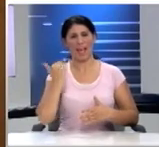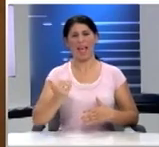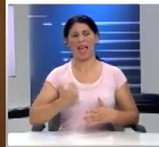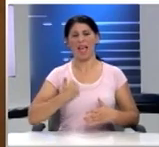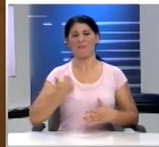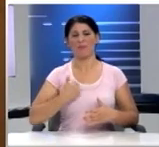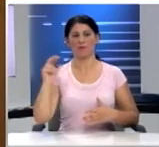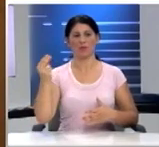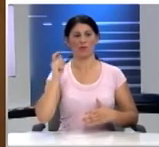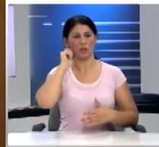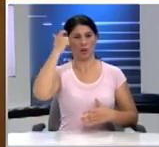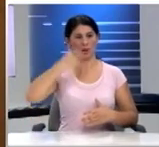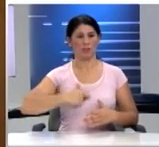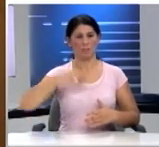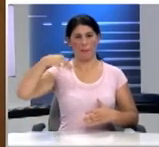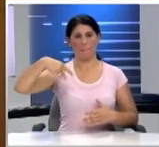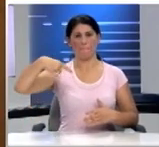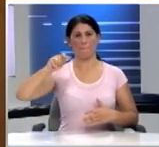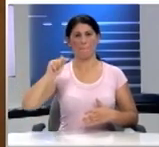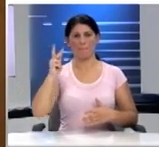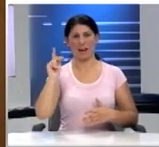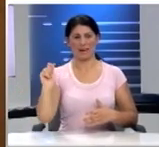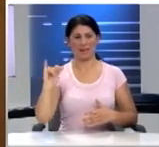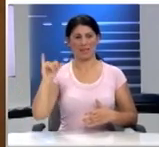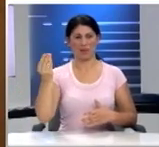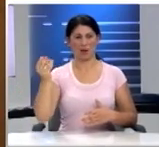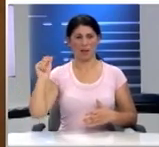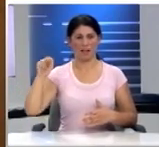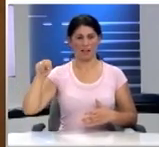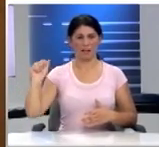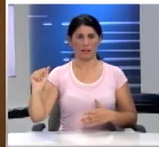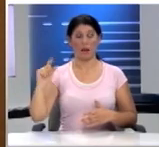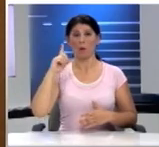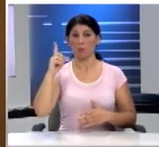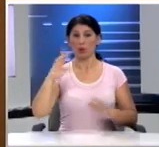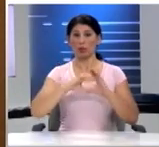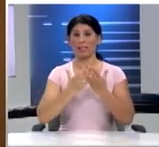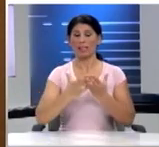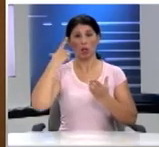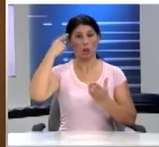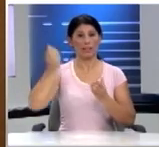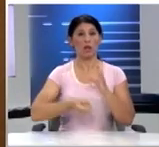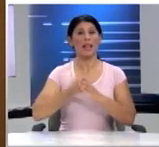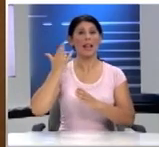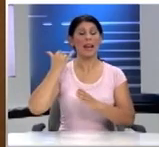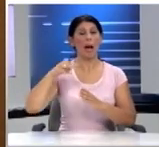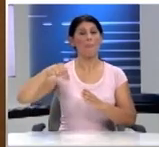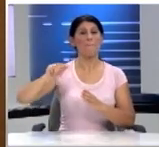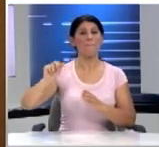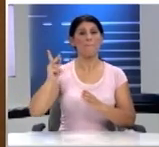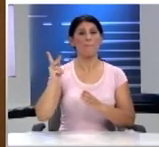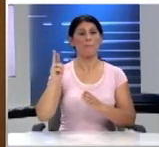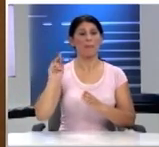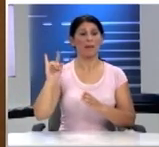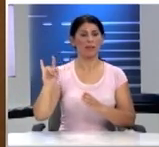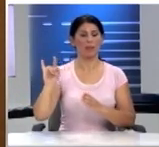Ονομάζομαι Ιωάννα Μπάκα Είμαι μαθήτρια του 1ου Γενικού Λυκείου Νέας Μάκρυς και εκπροσωπώ την ομάδα Εψιλον